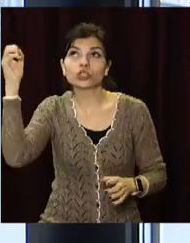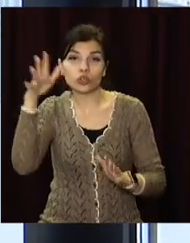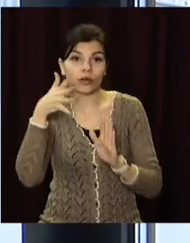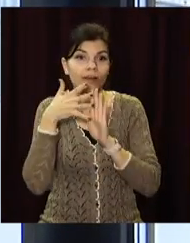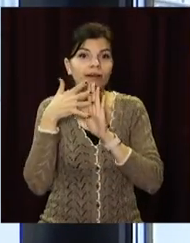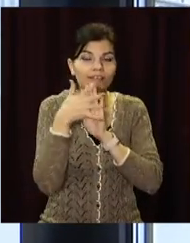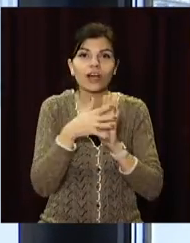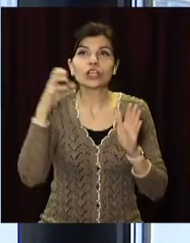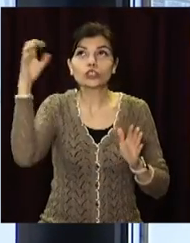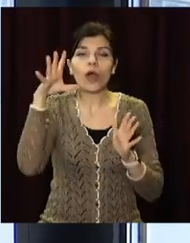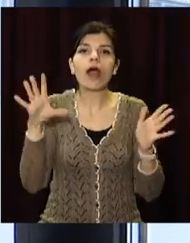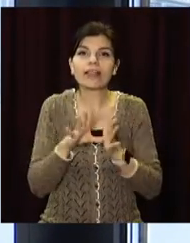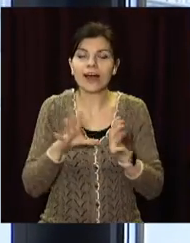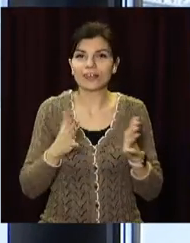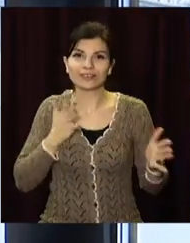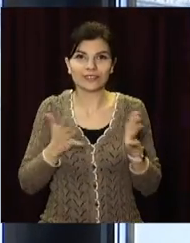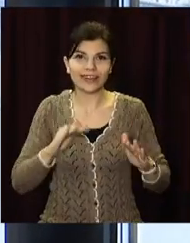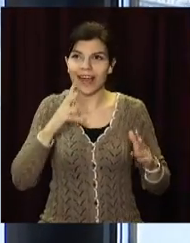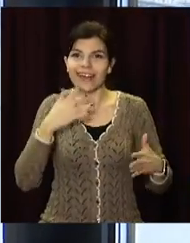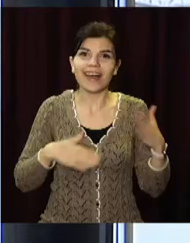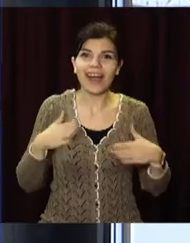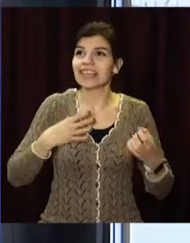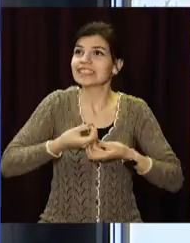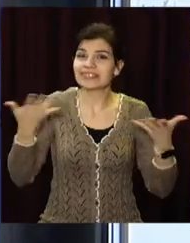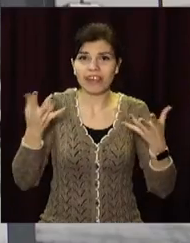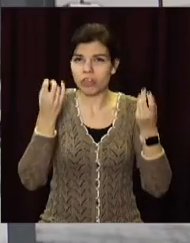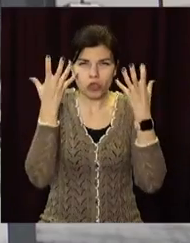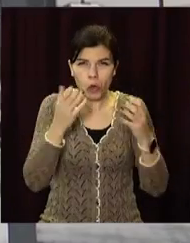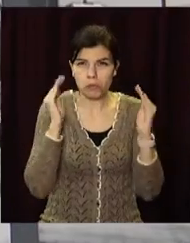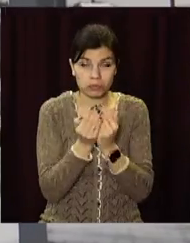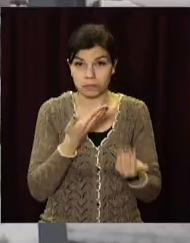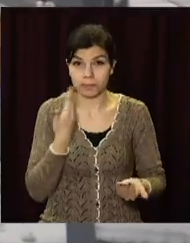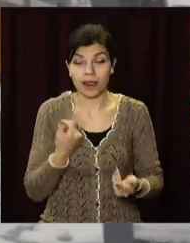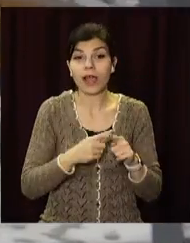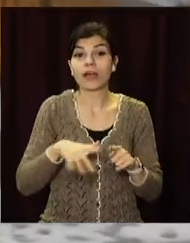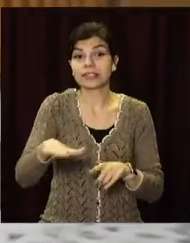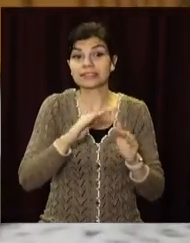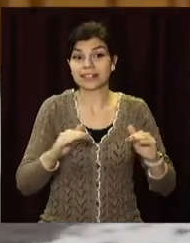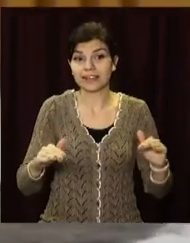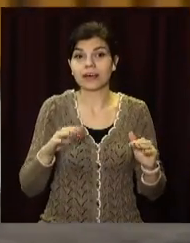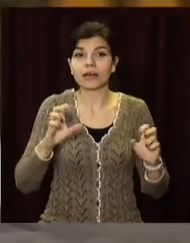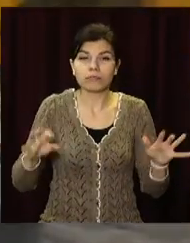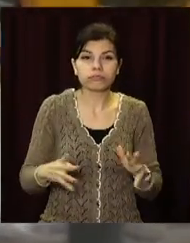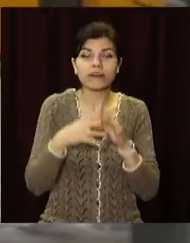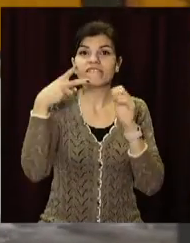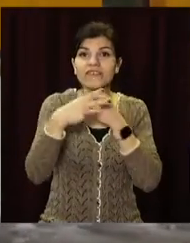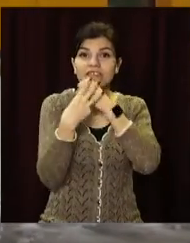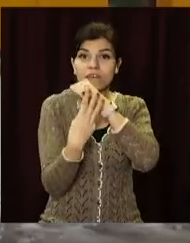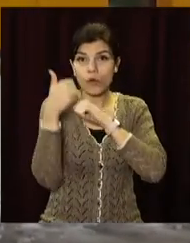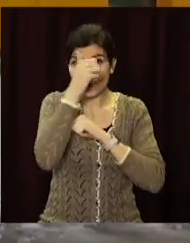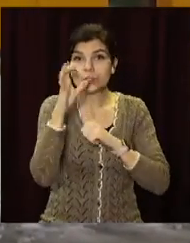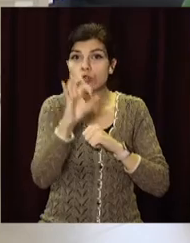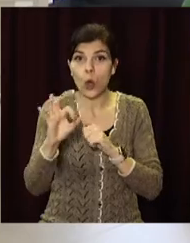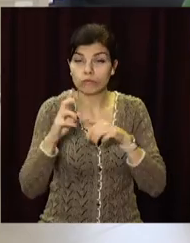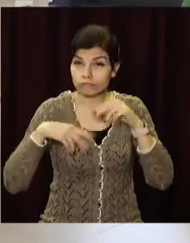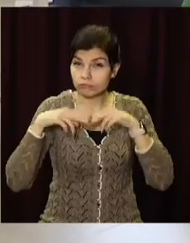сонячним енергиєм і поміщення, і в ньому радісно і комфортно. Перший в Обухівці дитсадок звели з нуля у 2018 році.